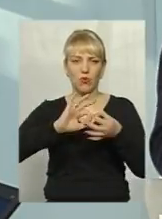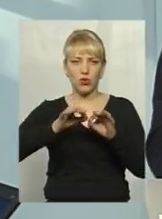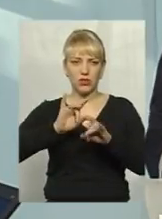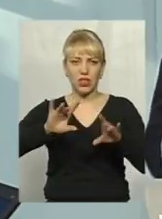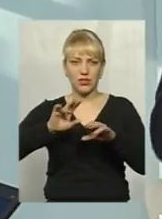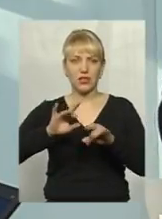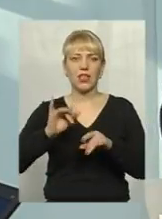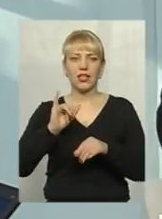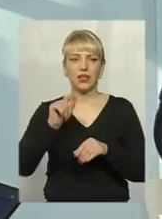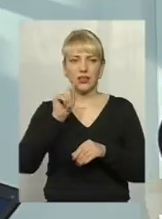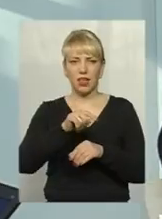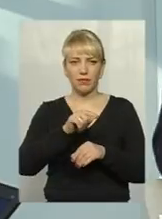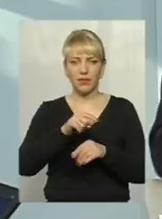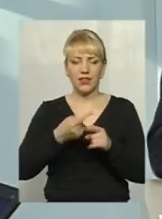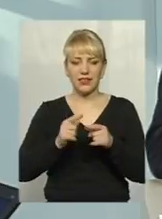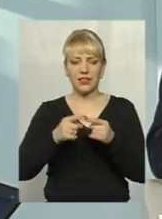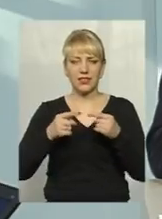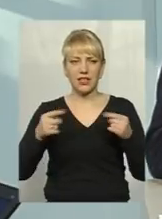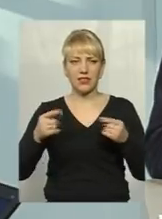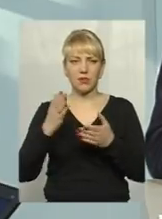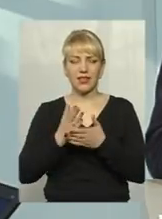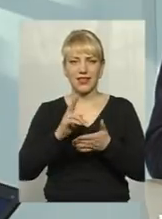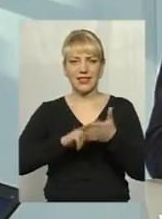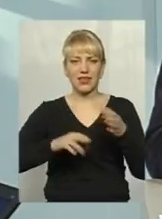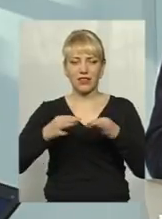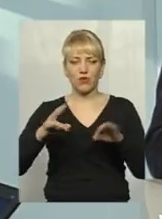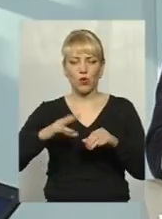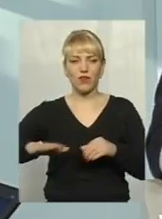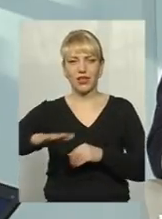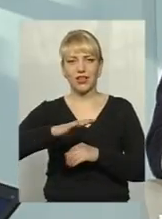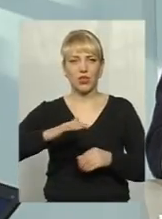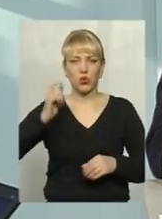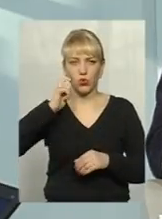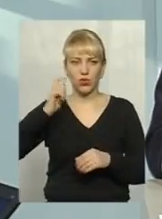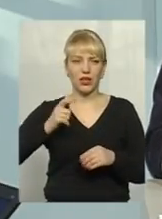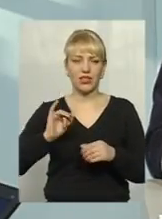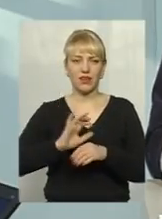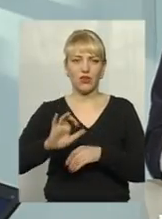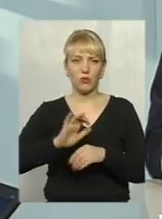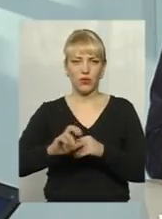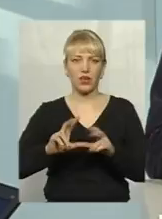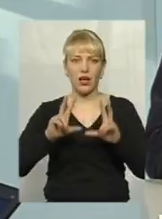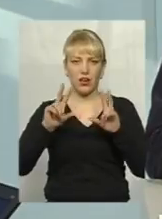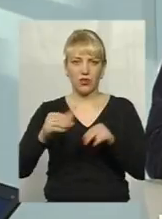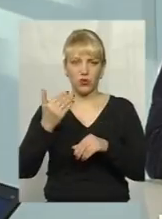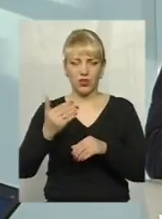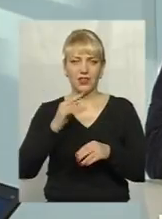найголовніше, що там ці засоби є сертифікованими на території України, тобто виробник гарантує їх якість.